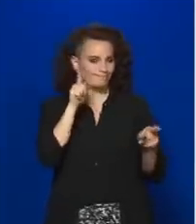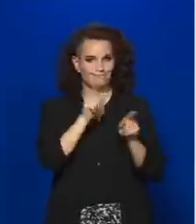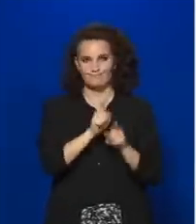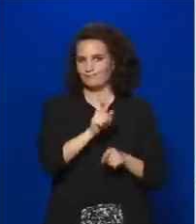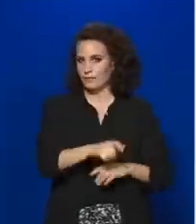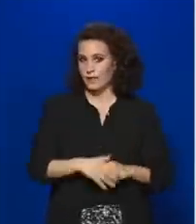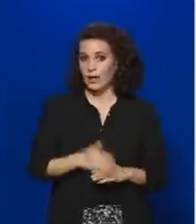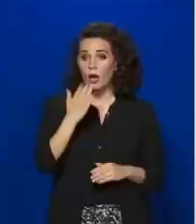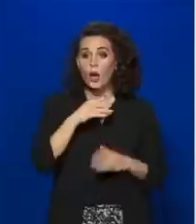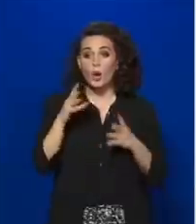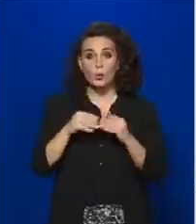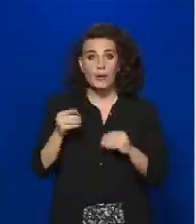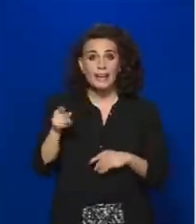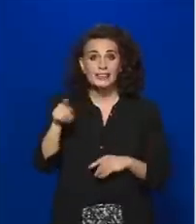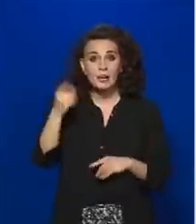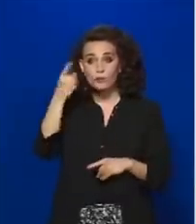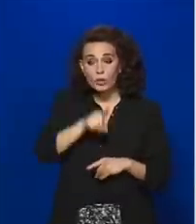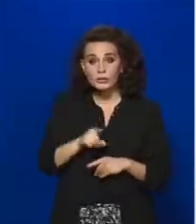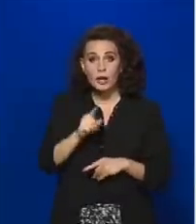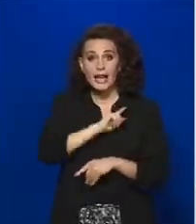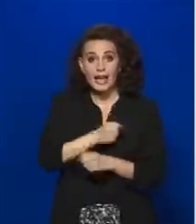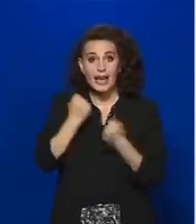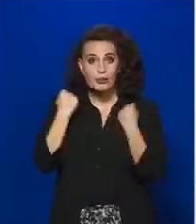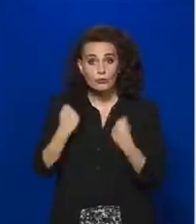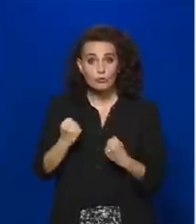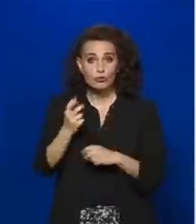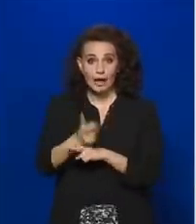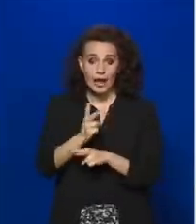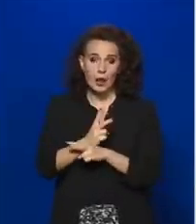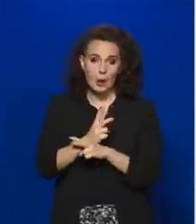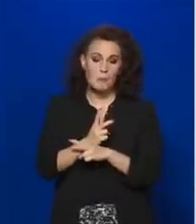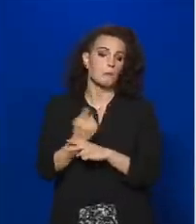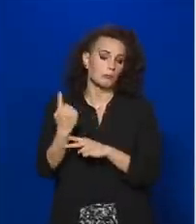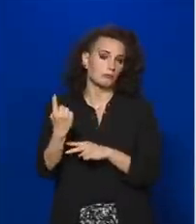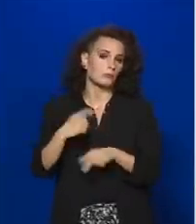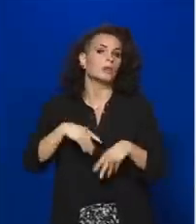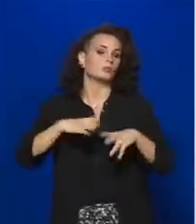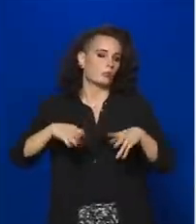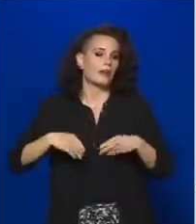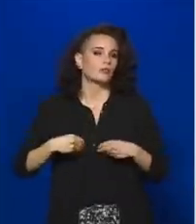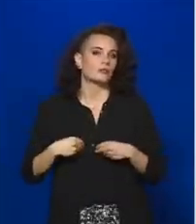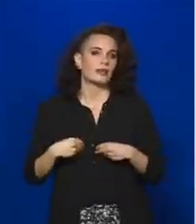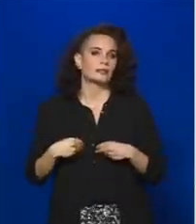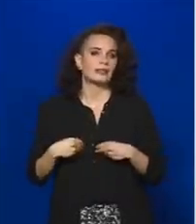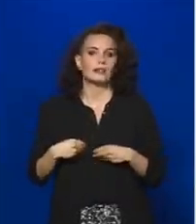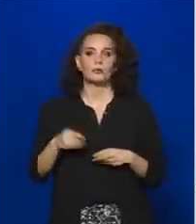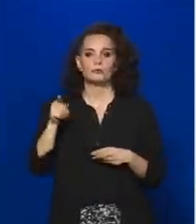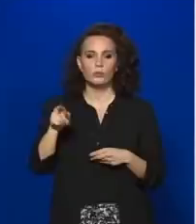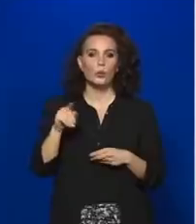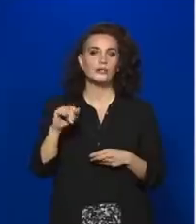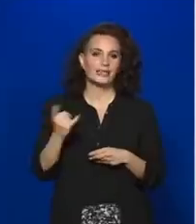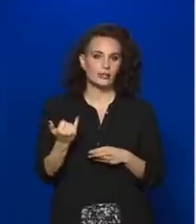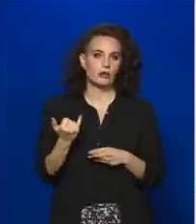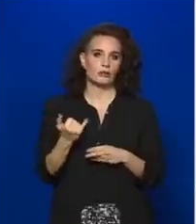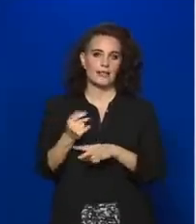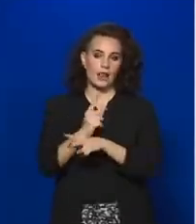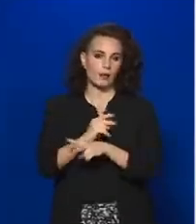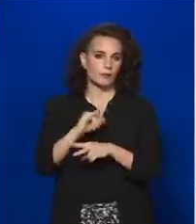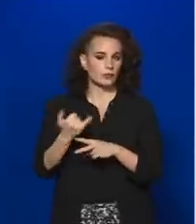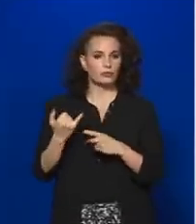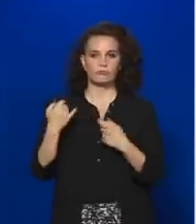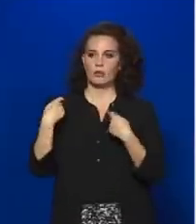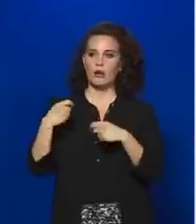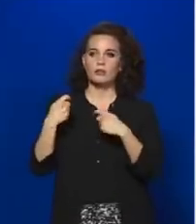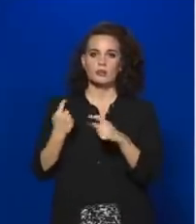hogy ha Román egy erős állam lenne, akkor tudomásod benné, hogy őt is, mint az államot is gazdagítja, az, hogy